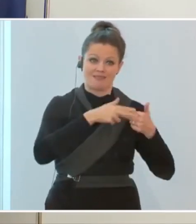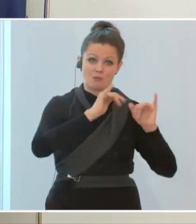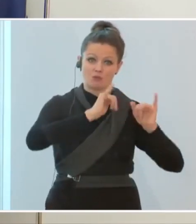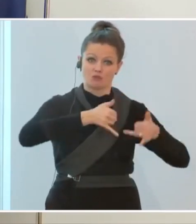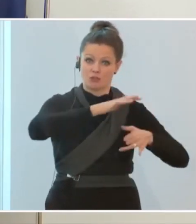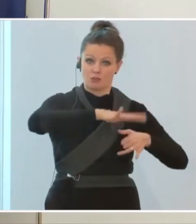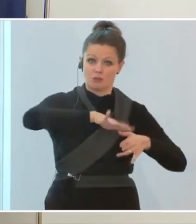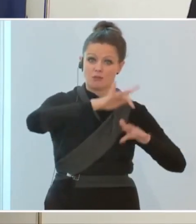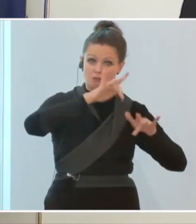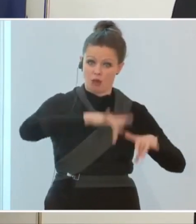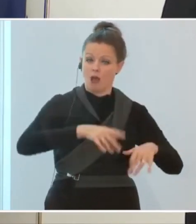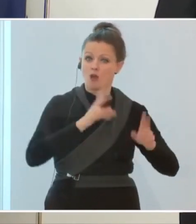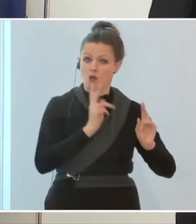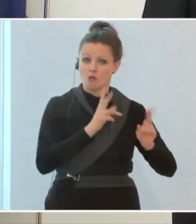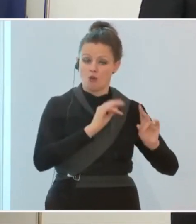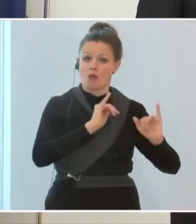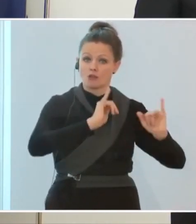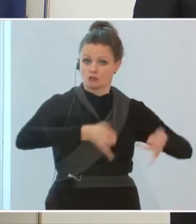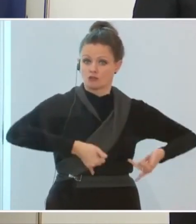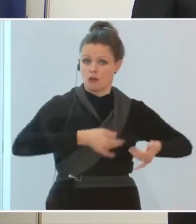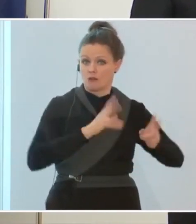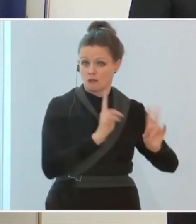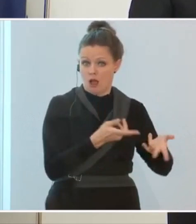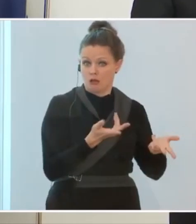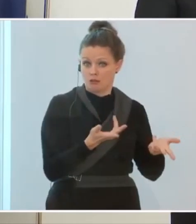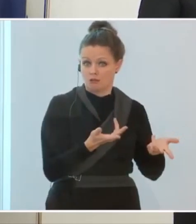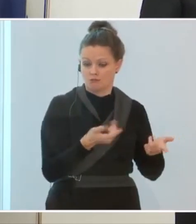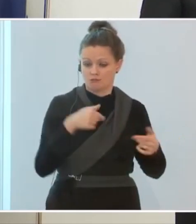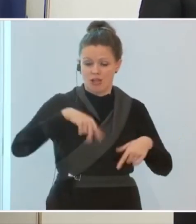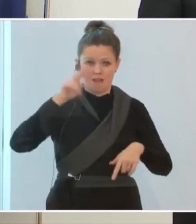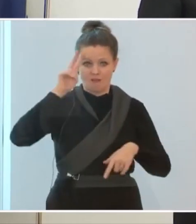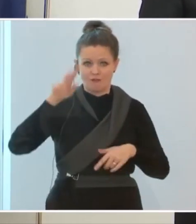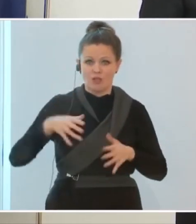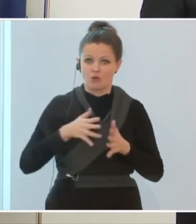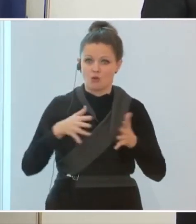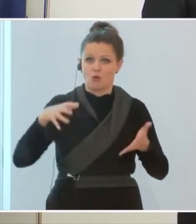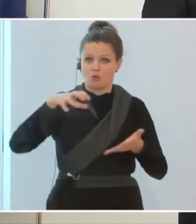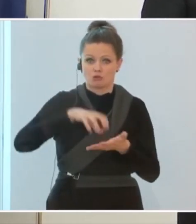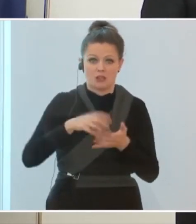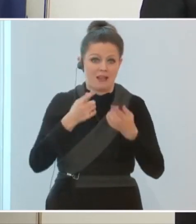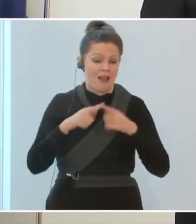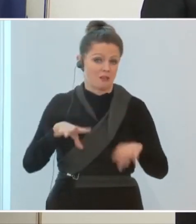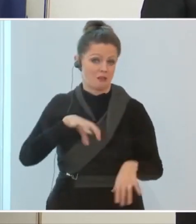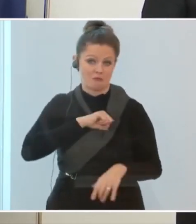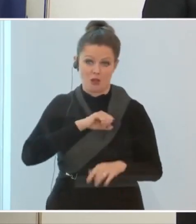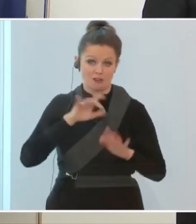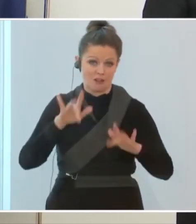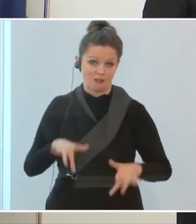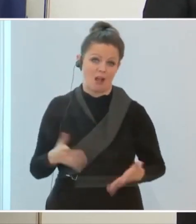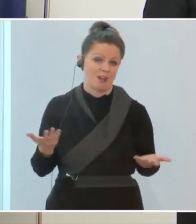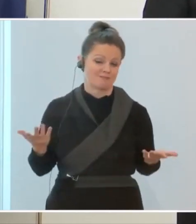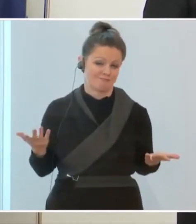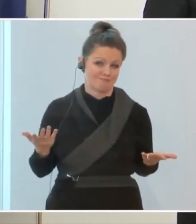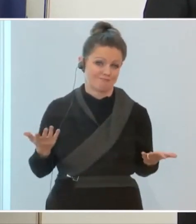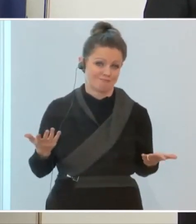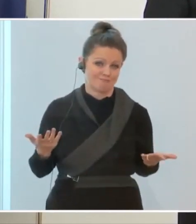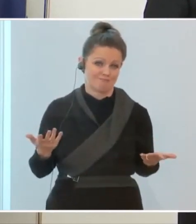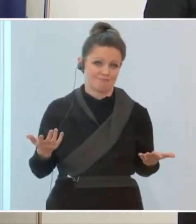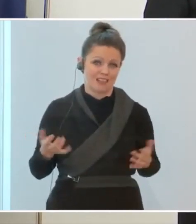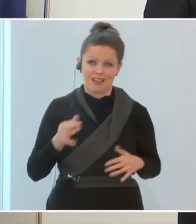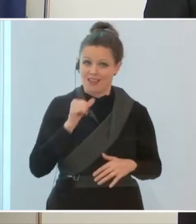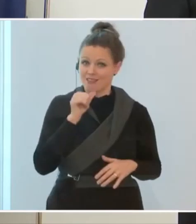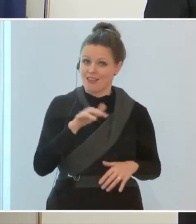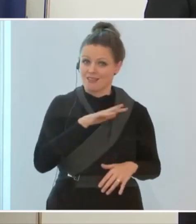auch die Möglichkeit haben, Skifahren zu gehen. In einer Großstadt wie Wien hat man dafür andere Vorteile. Nicht jeder wird davon gleichermaßen